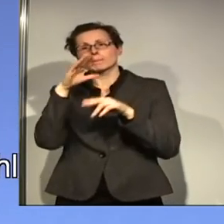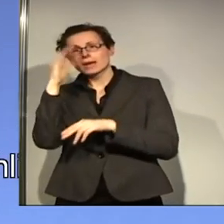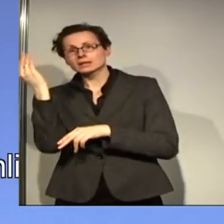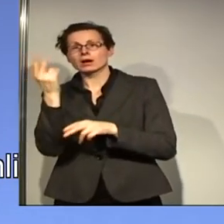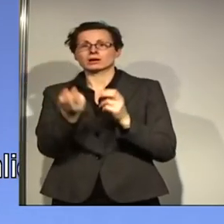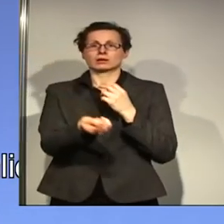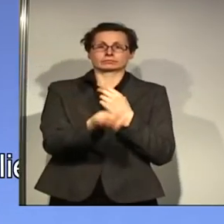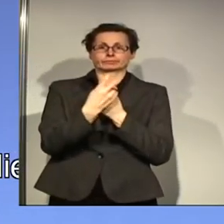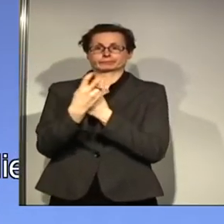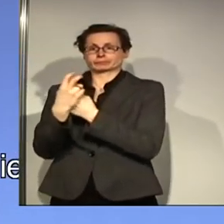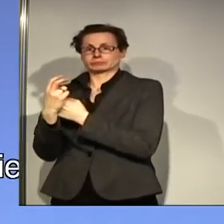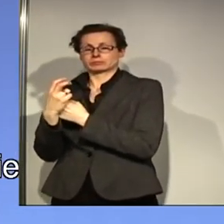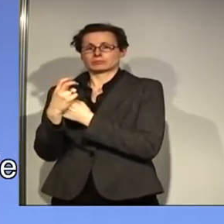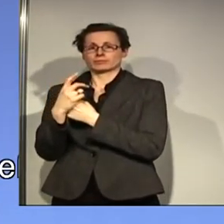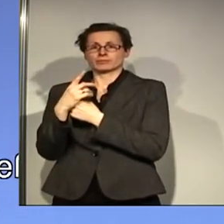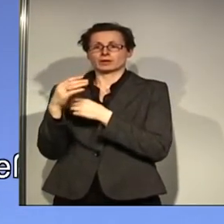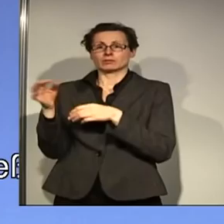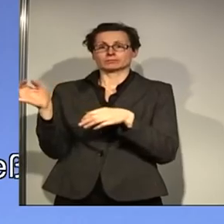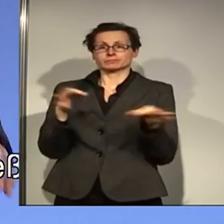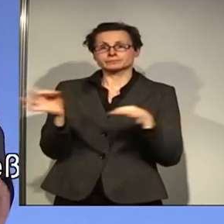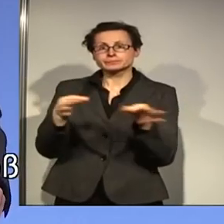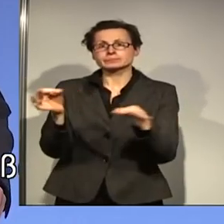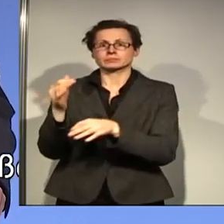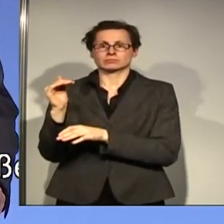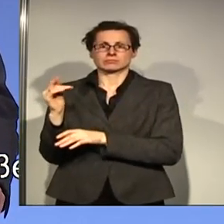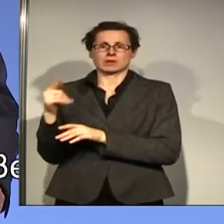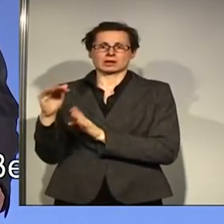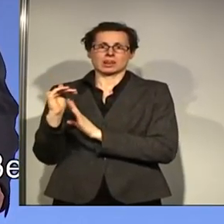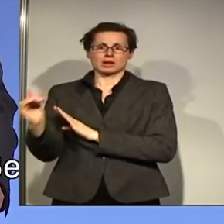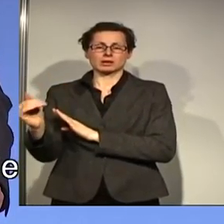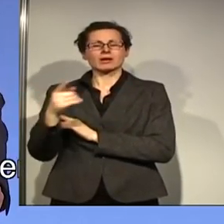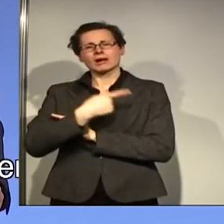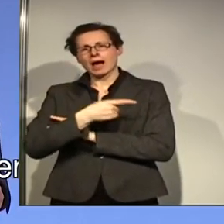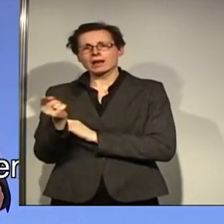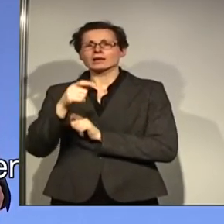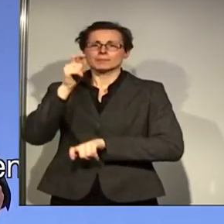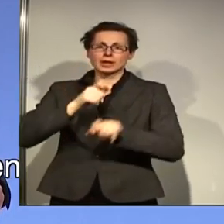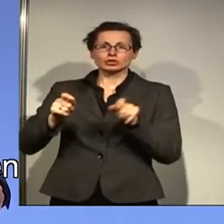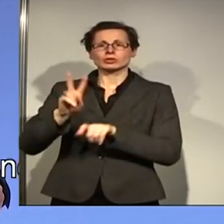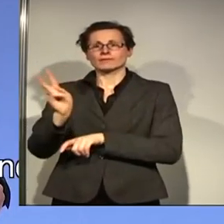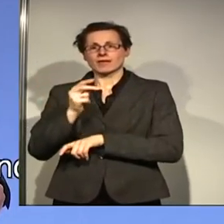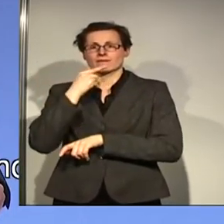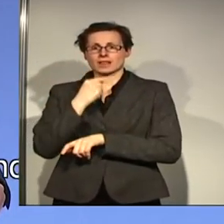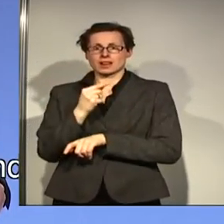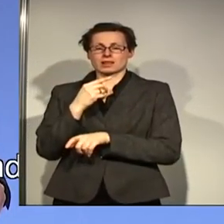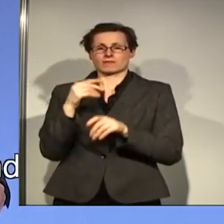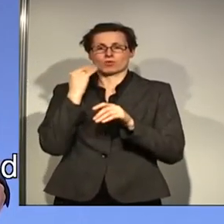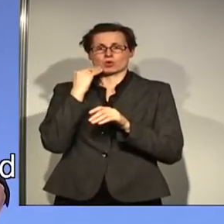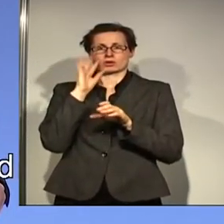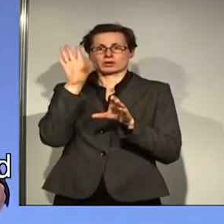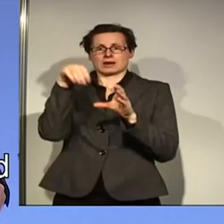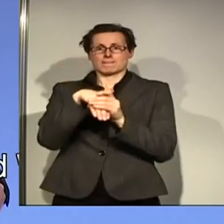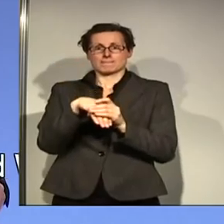Familien aus anderen Ländern der Welt. Lasst uns alle Menschen mitnehmen, die in einer offenen und inklusiven Gesellschaft leben wollen, die